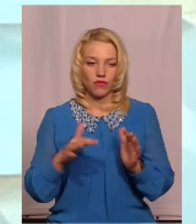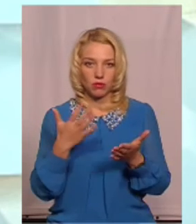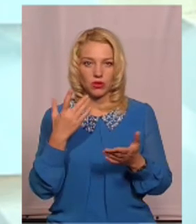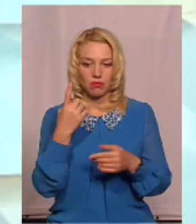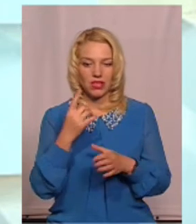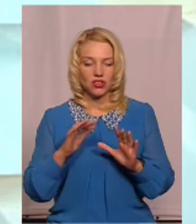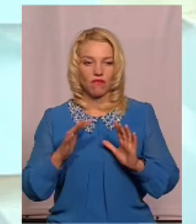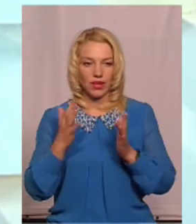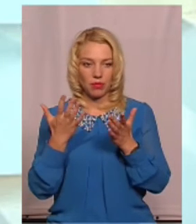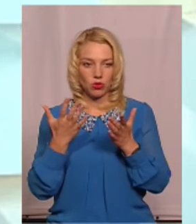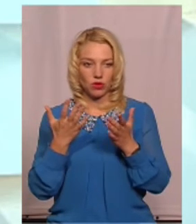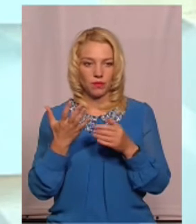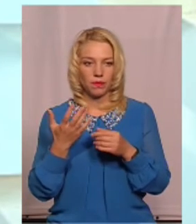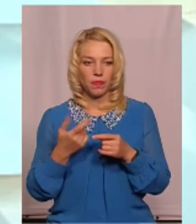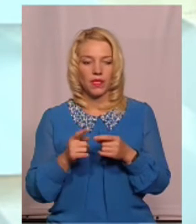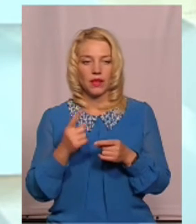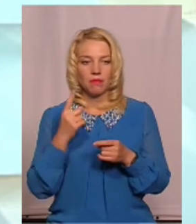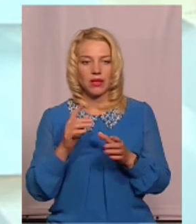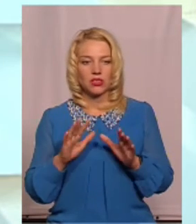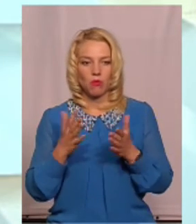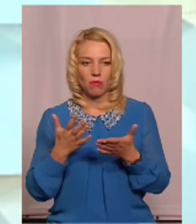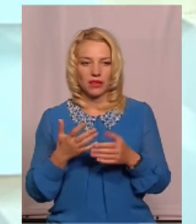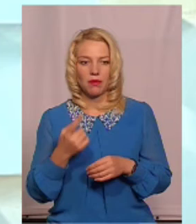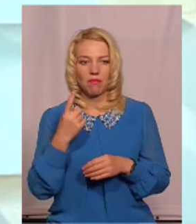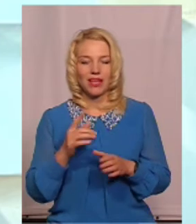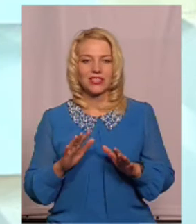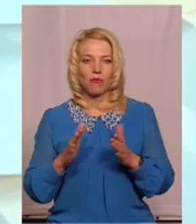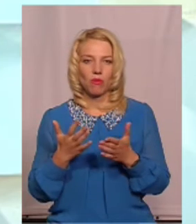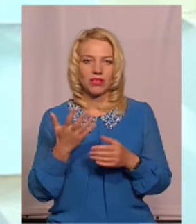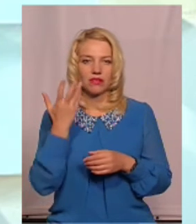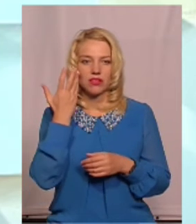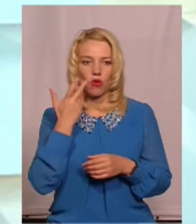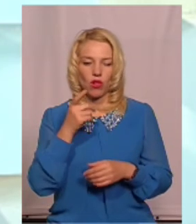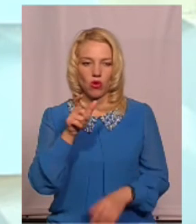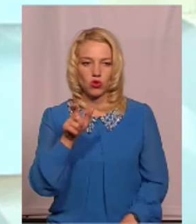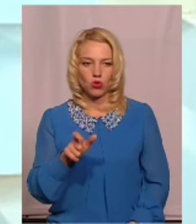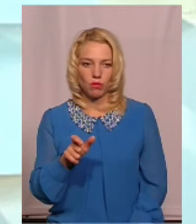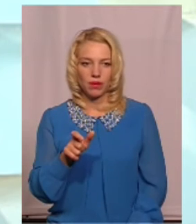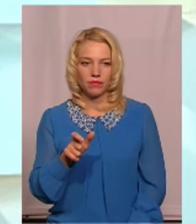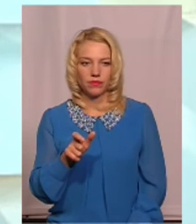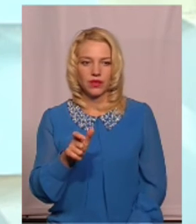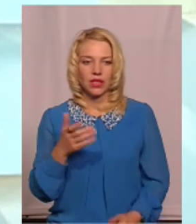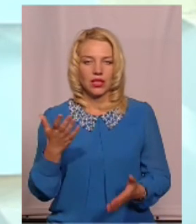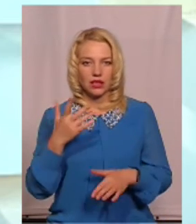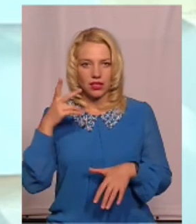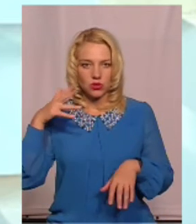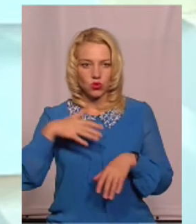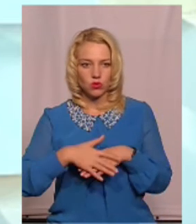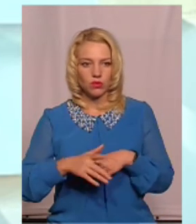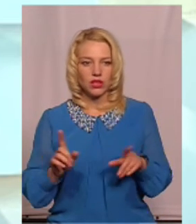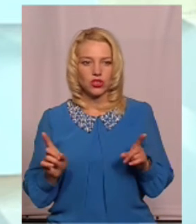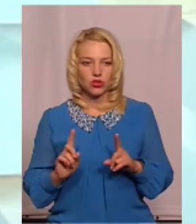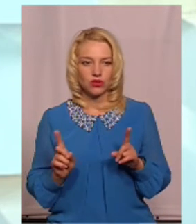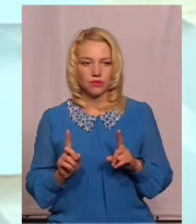Перший випадок, навіть, у двох точніше моментах. Перший момент – це коли особа, яка зрозуміла, що